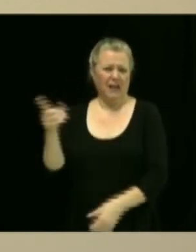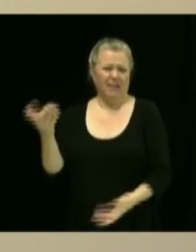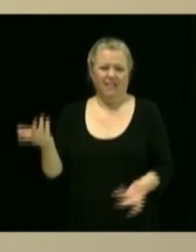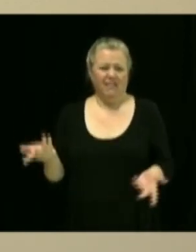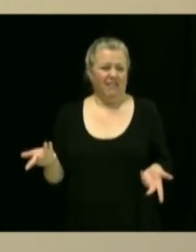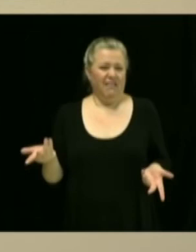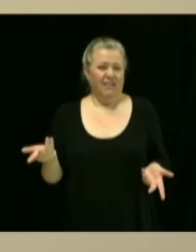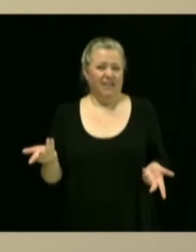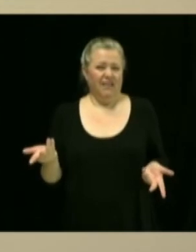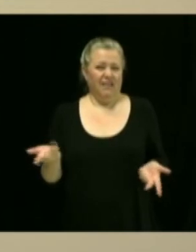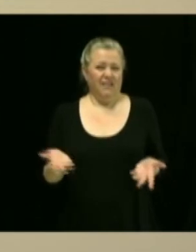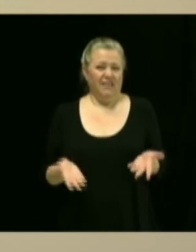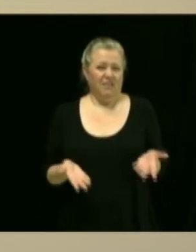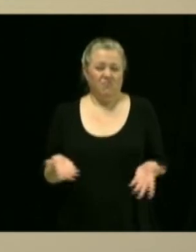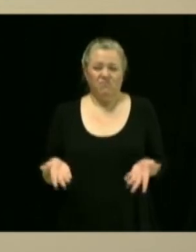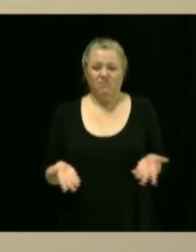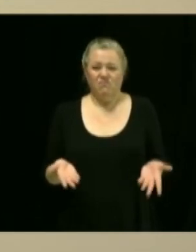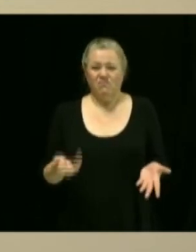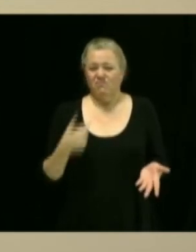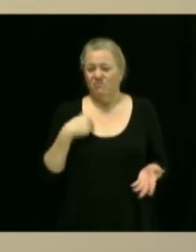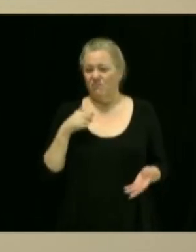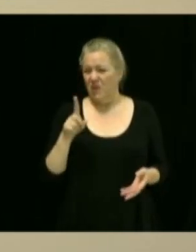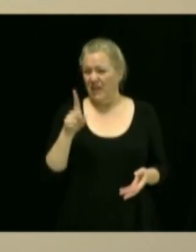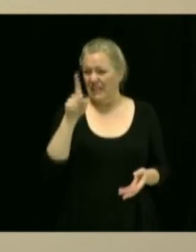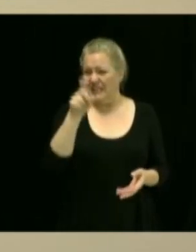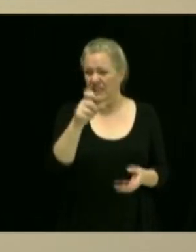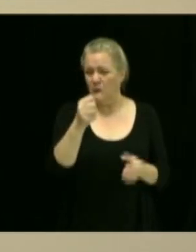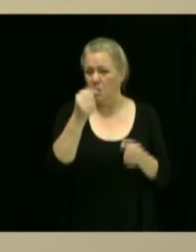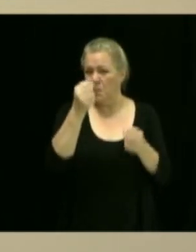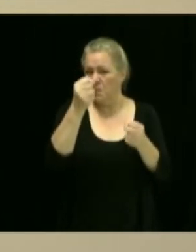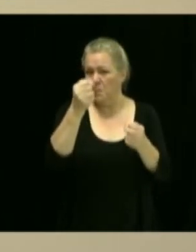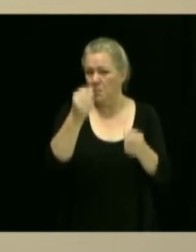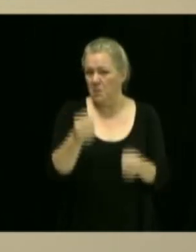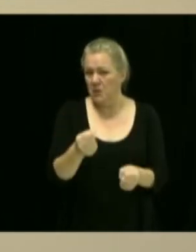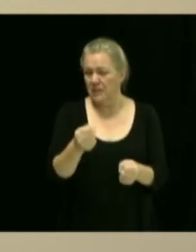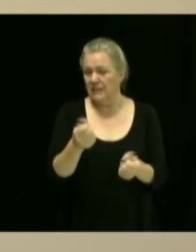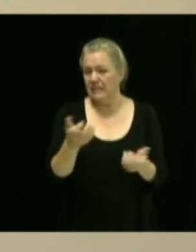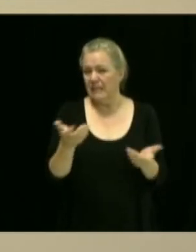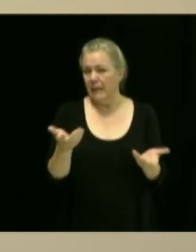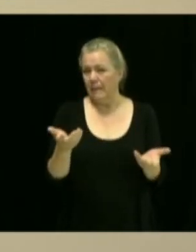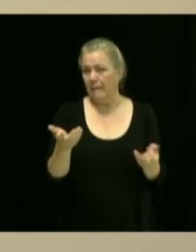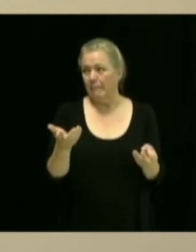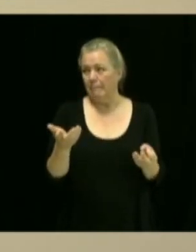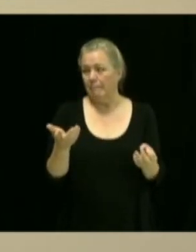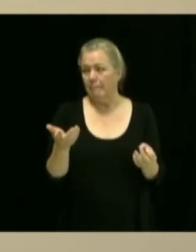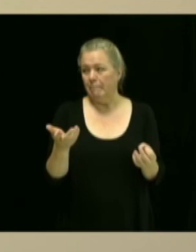Donc, y aurait-il une possibilité d'au moins